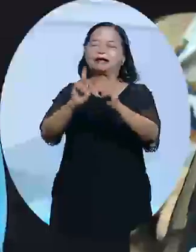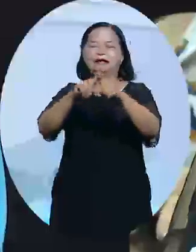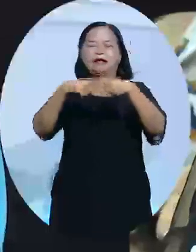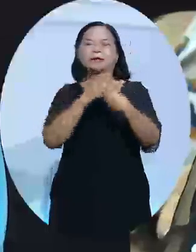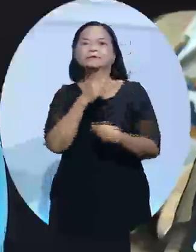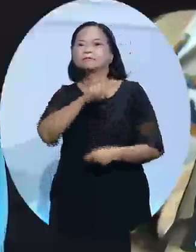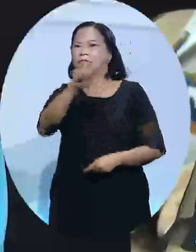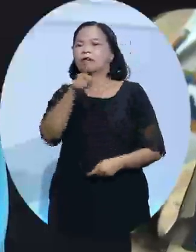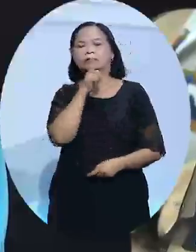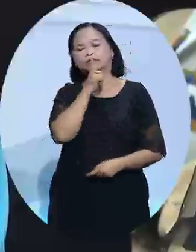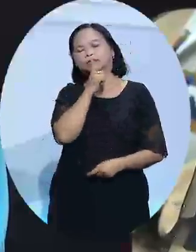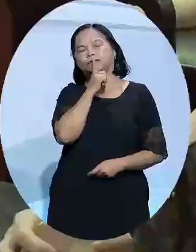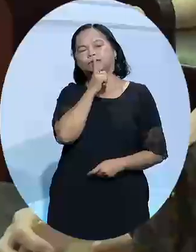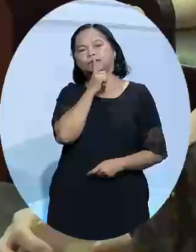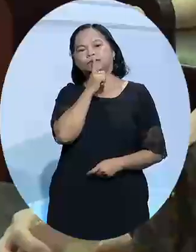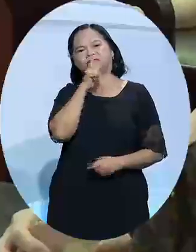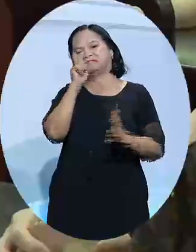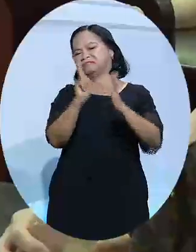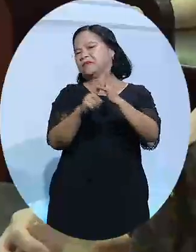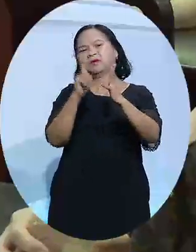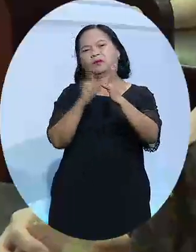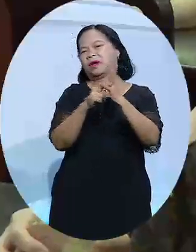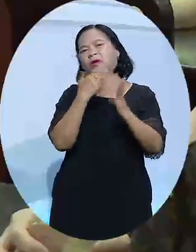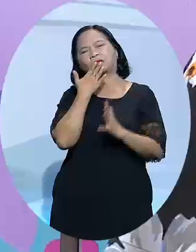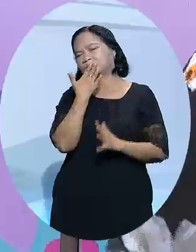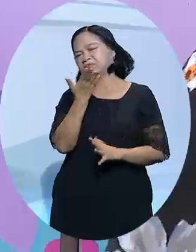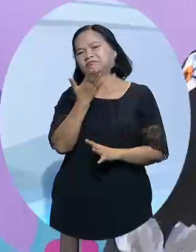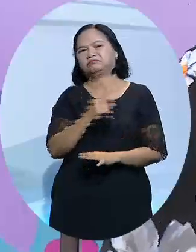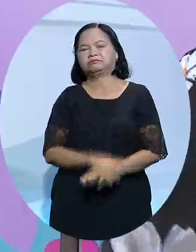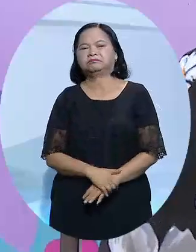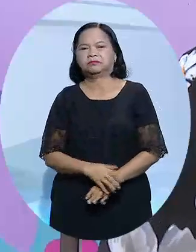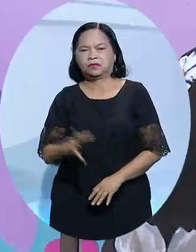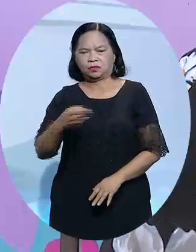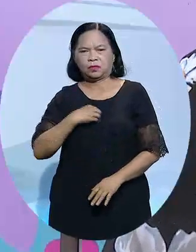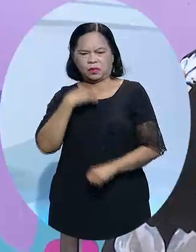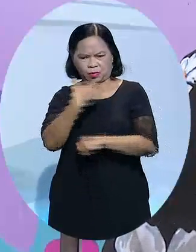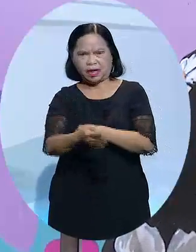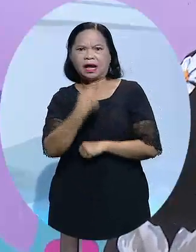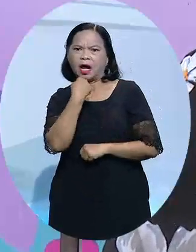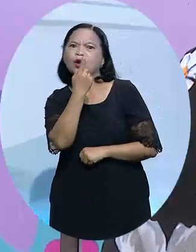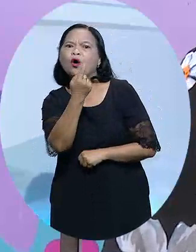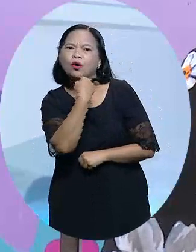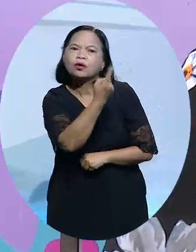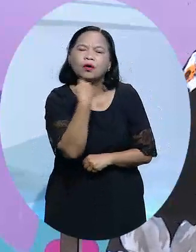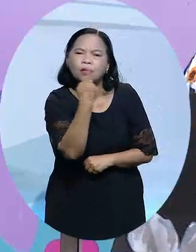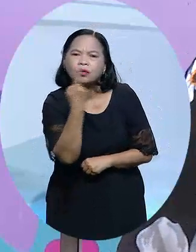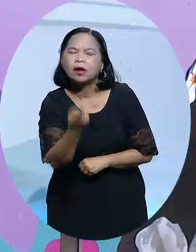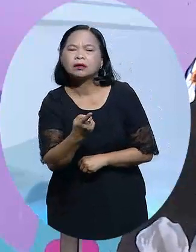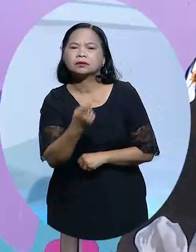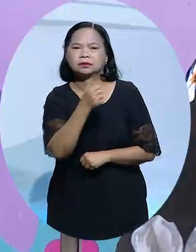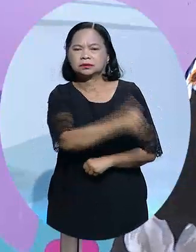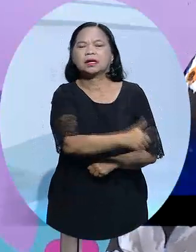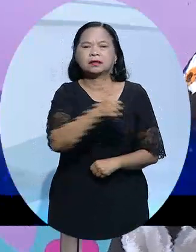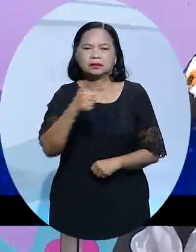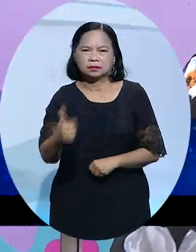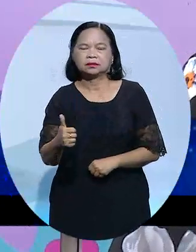thường im lặng, từ đó dẫn đến những hậu quả đáng tiếc. Chúng tôi đã nói và tuyên truyền trong những buổi tuyên truyền cho xuống khu dân cư